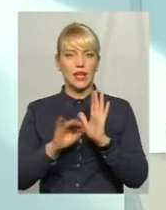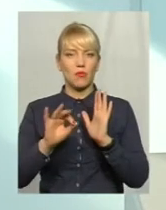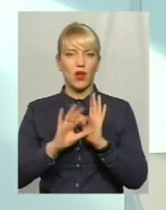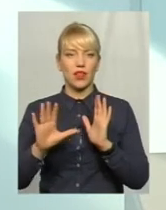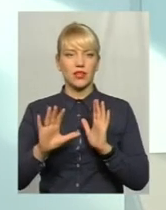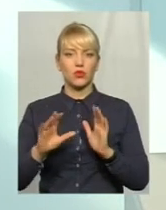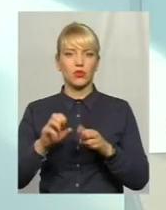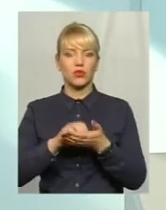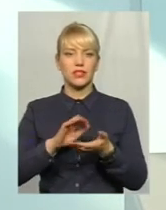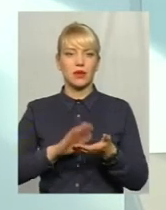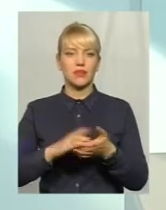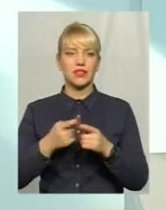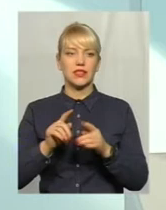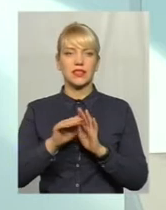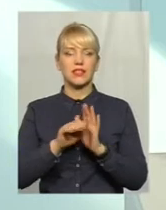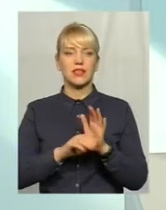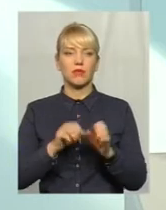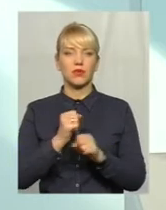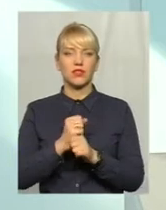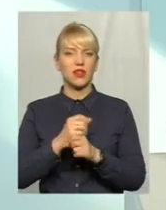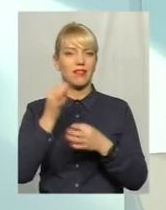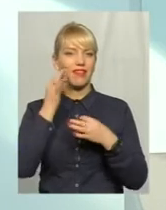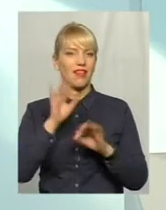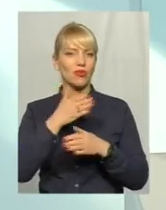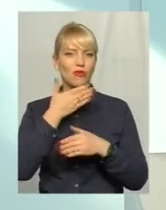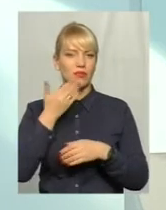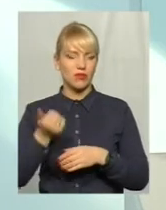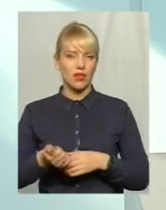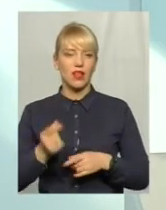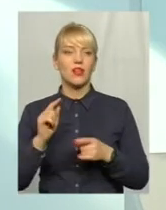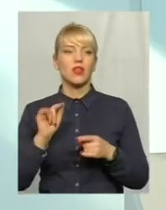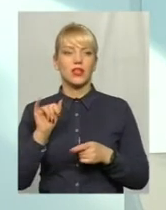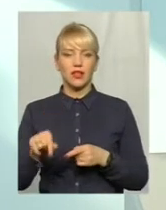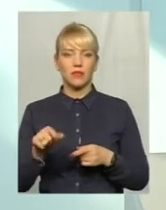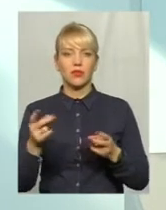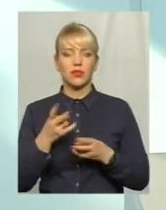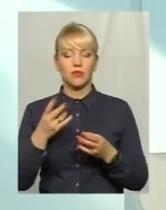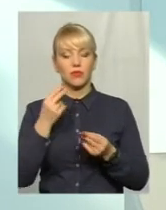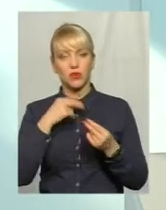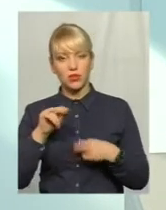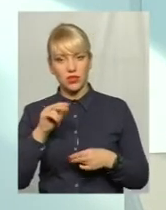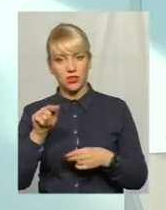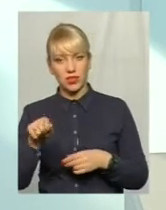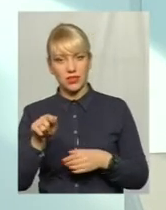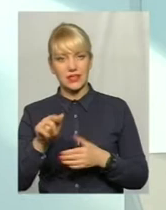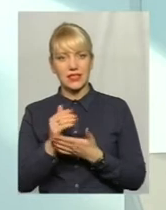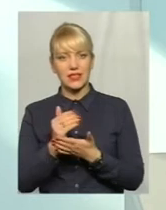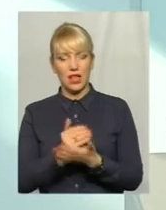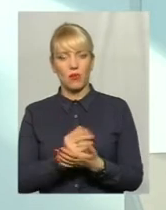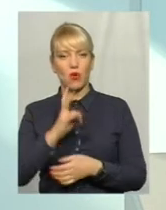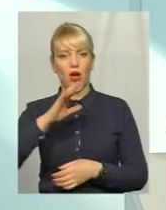запису. Звичайно, що ця система працює дуже недосконало, потрібно, по-перше, її вдосконалювати, по-друге, все-таки,